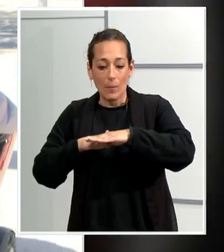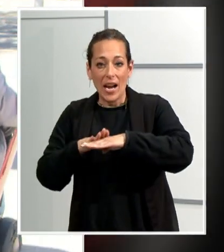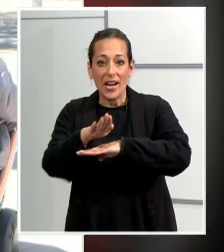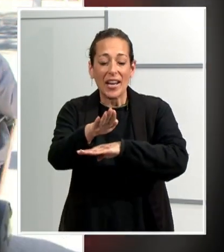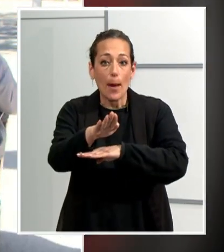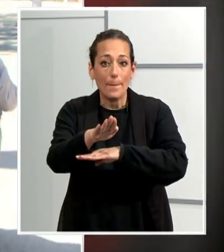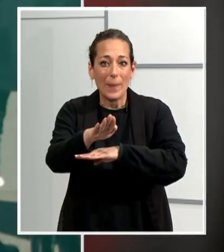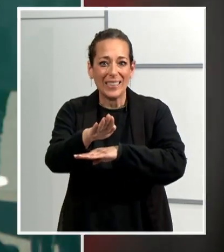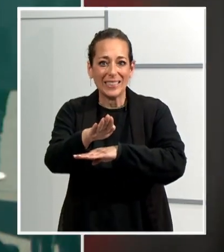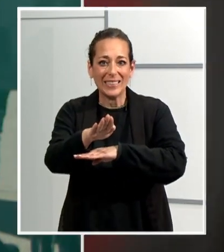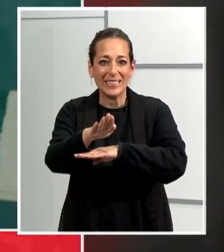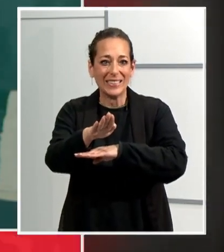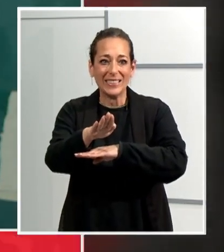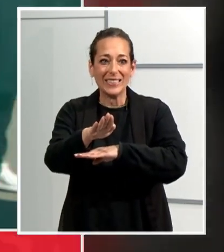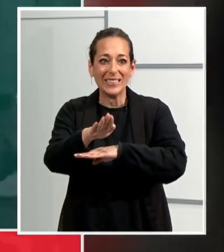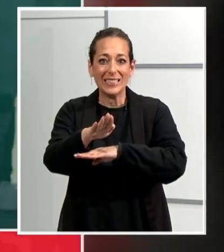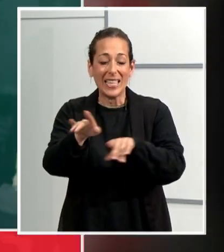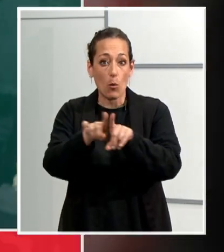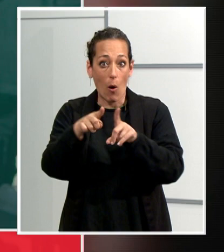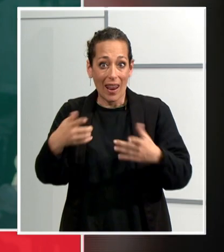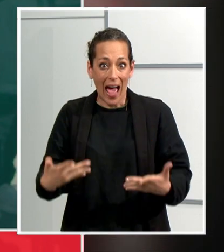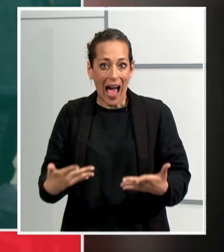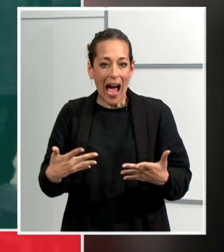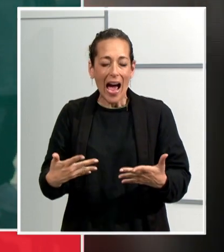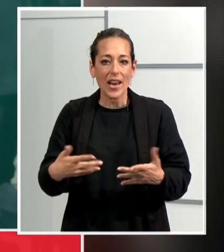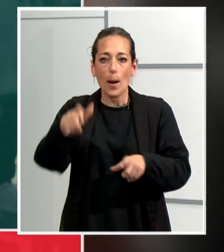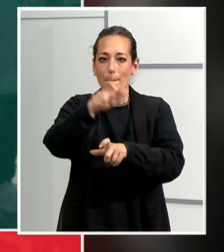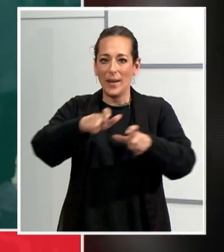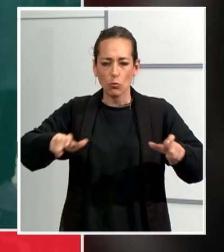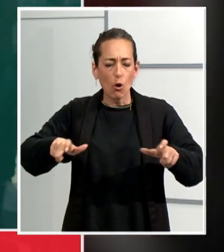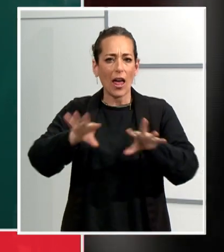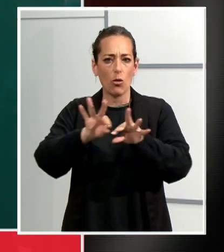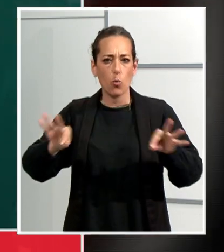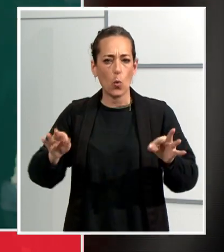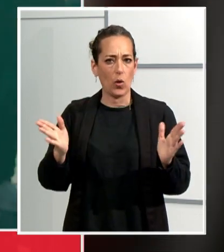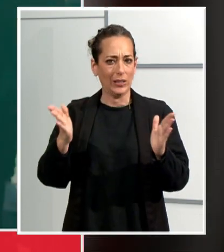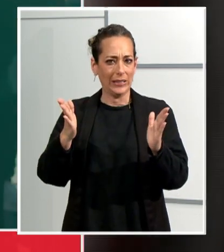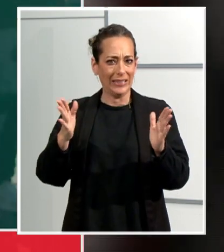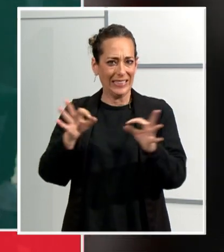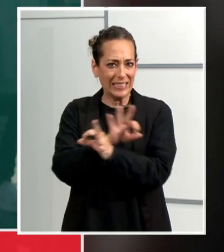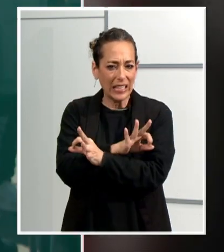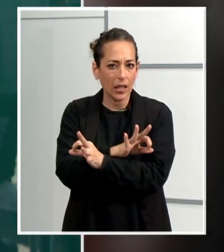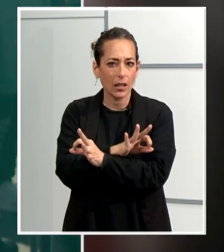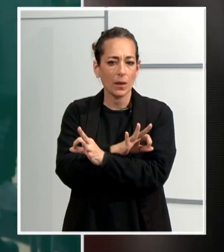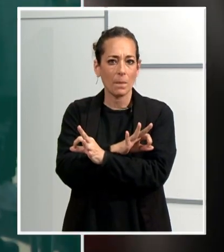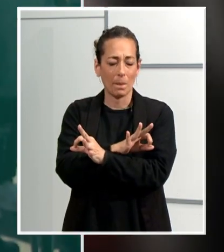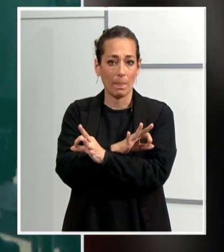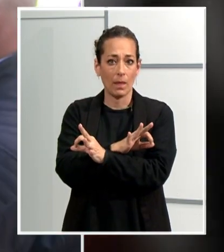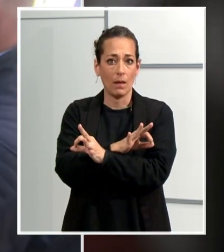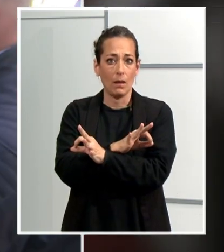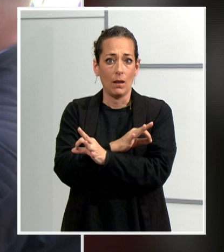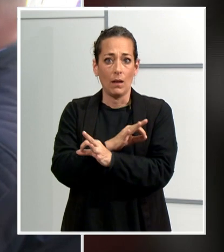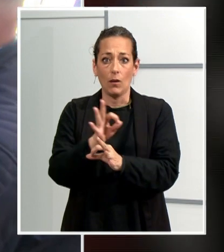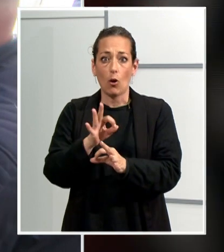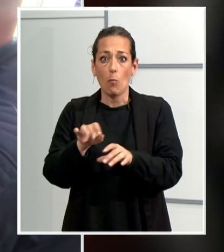inclinades, com hem vist ara, la gent és molt incívica també. A vegades, en tal de guardar a l'espai, no